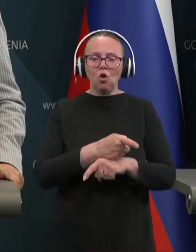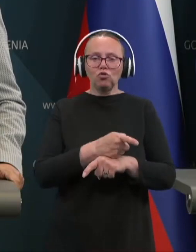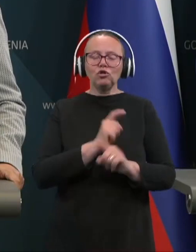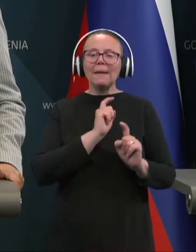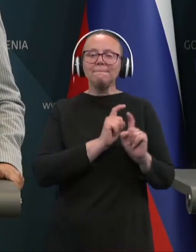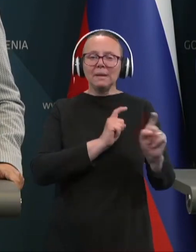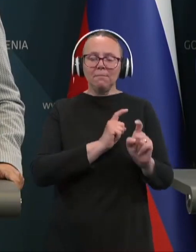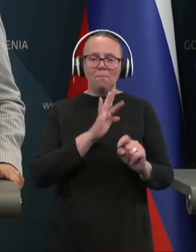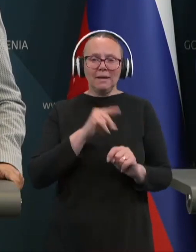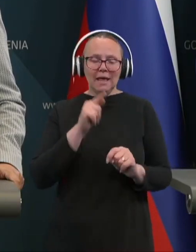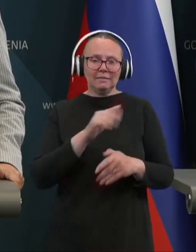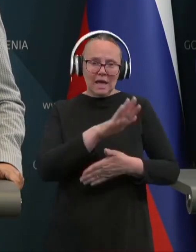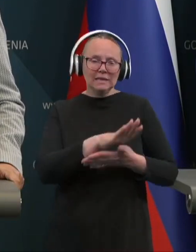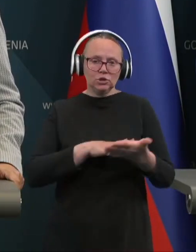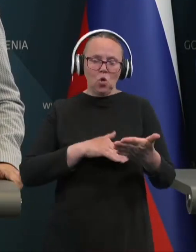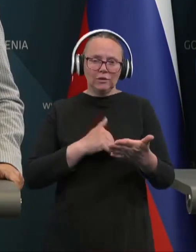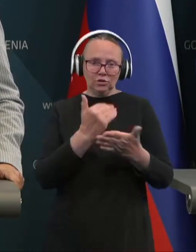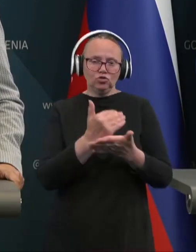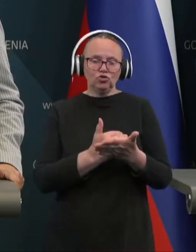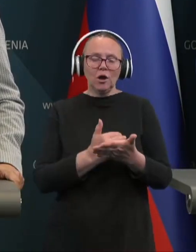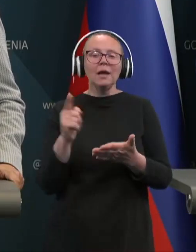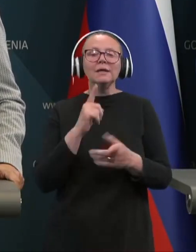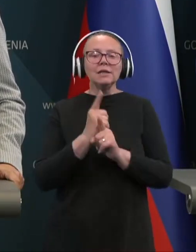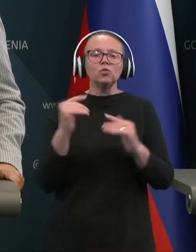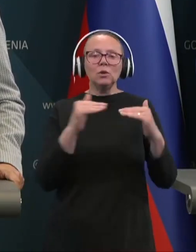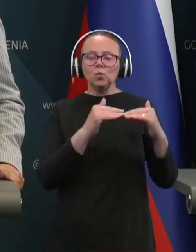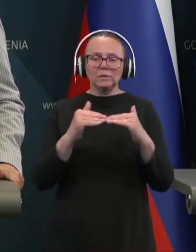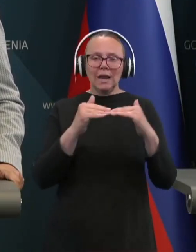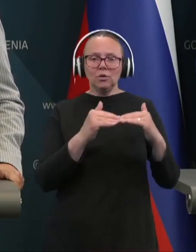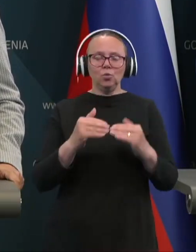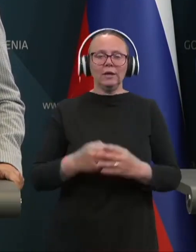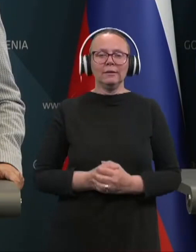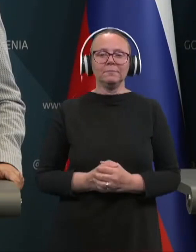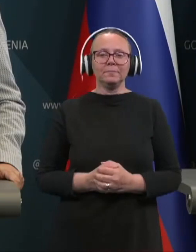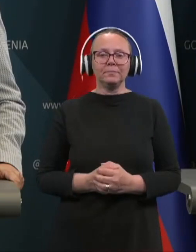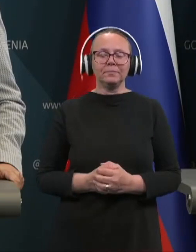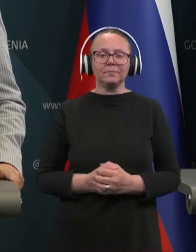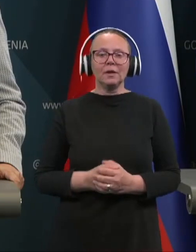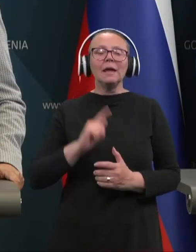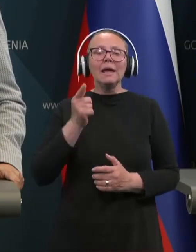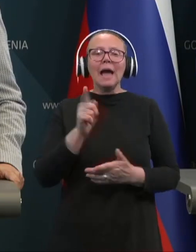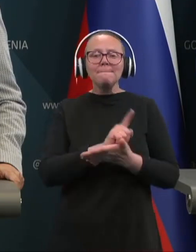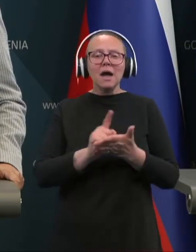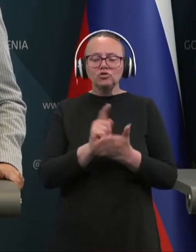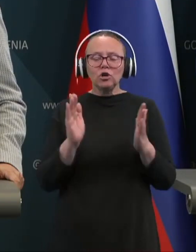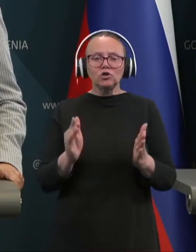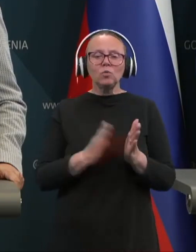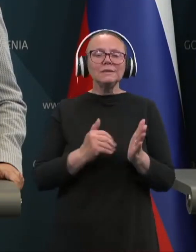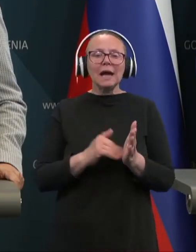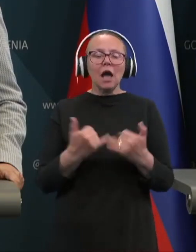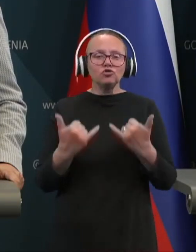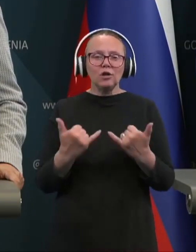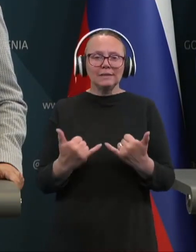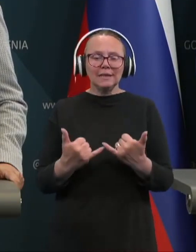pombe na ta izhodišča in se tudi uskljuje. Kaj pa časovnica, kakšna je tu zdaj